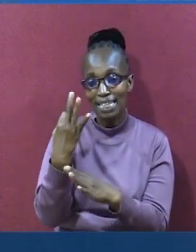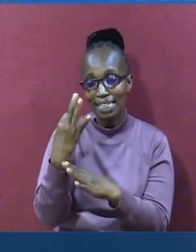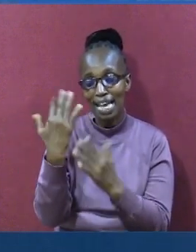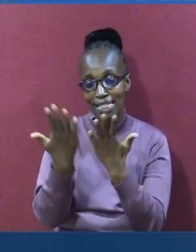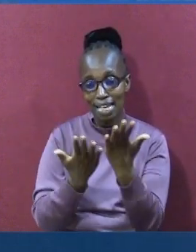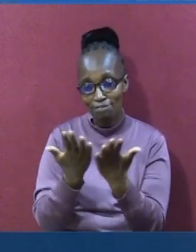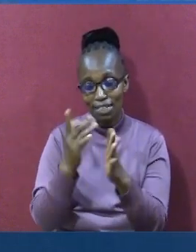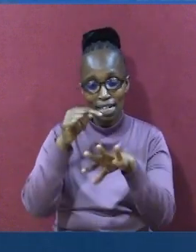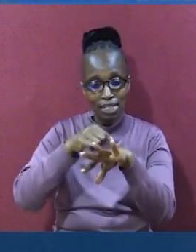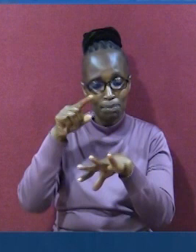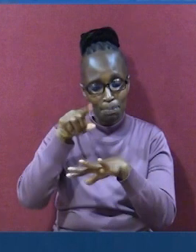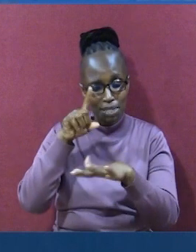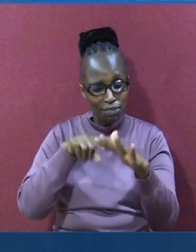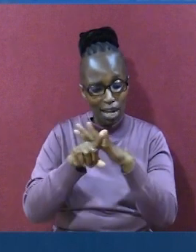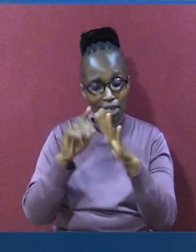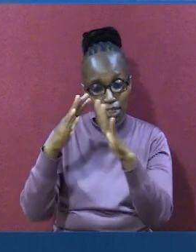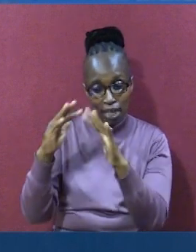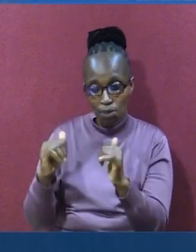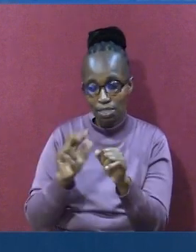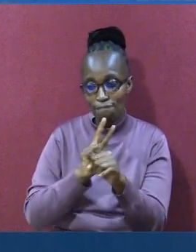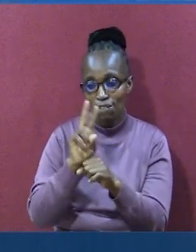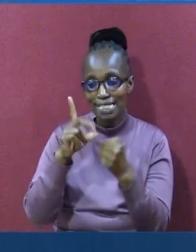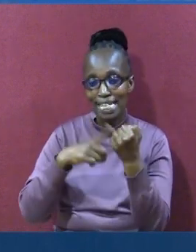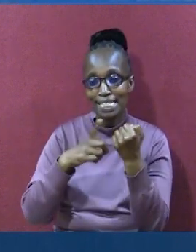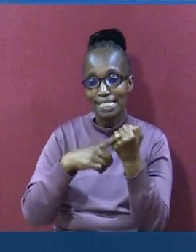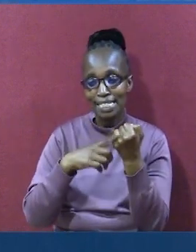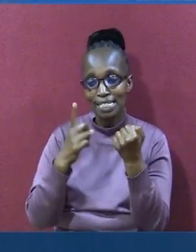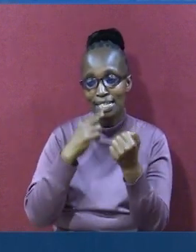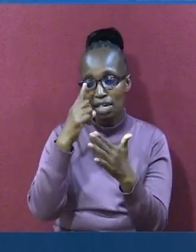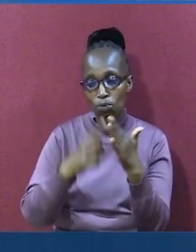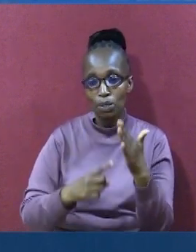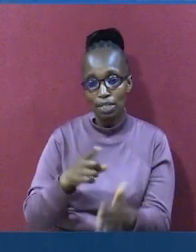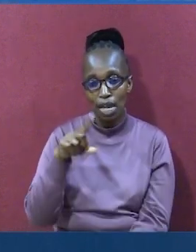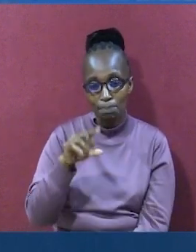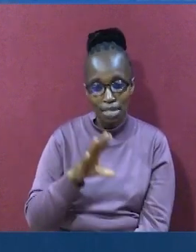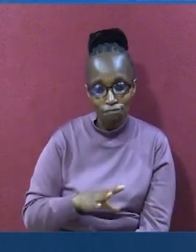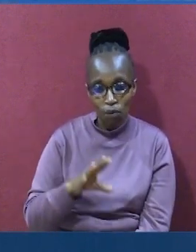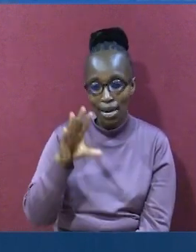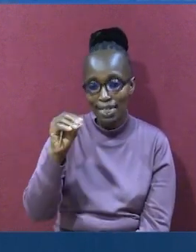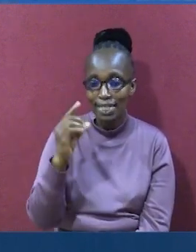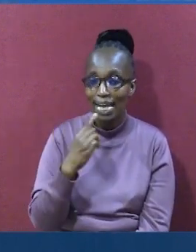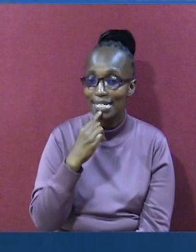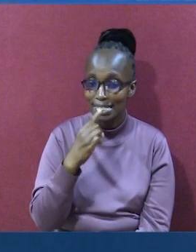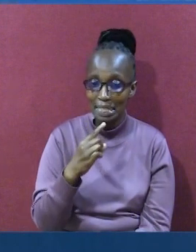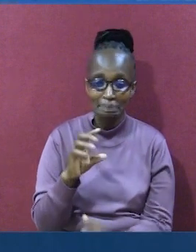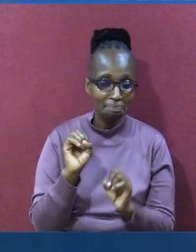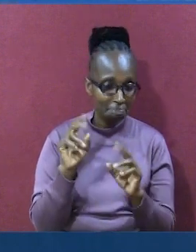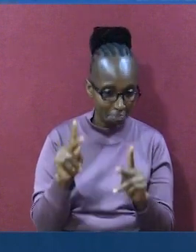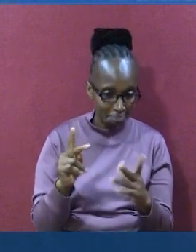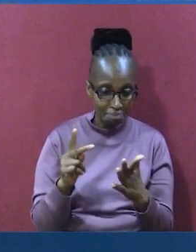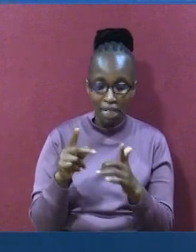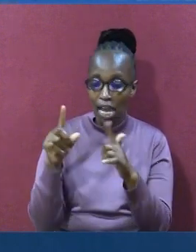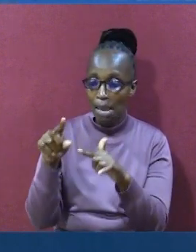watatu. Na walipo ingia katika nyumba yake. Mstari wa sita ndi unetuambia ya kwamba. Akaenda akambia sara.